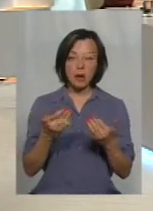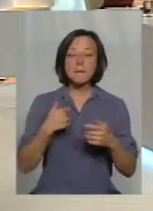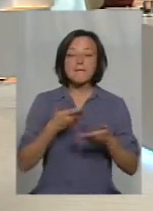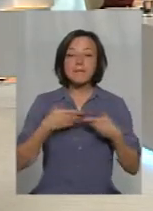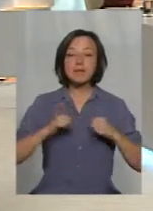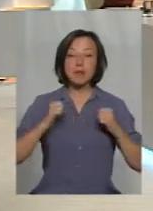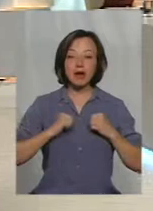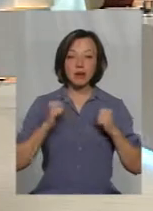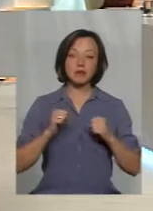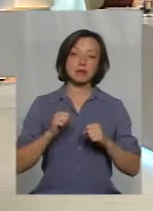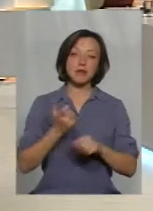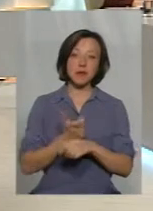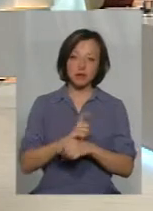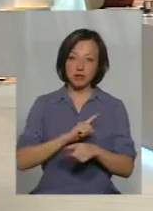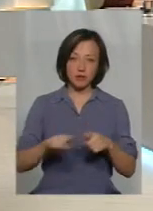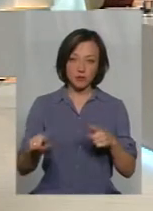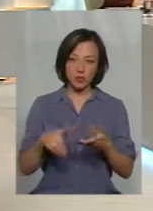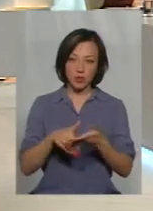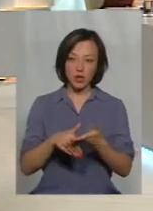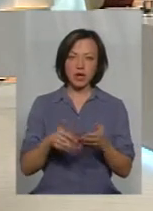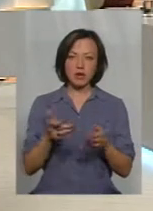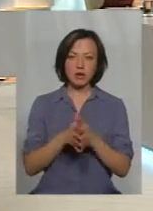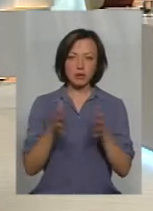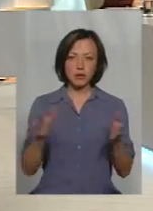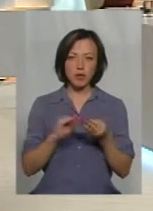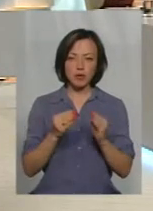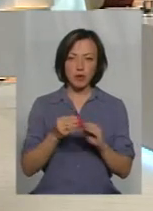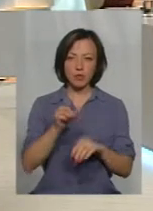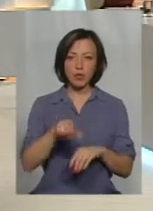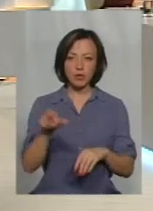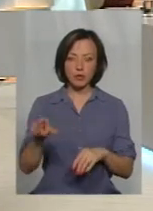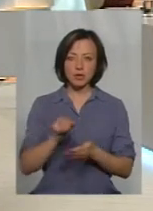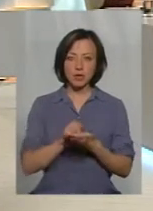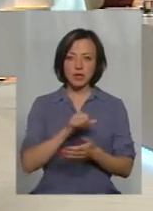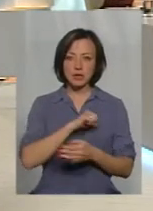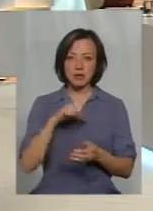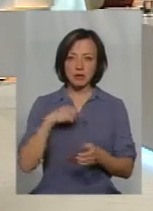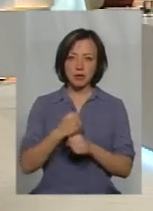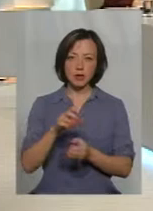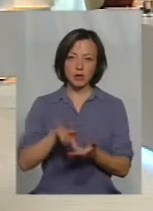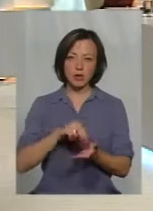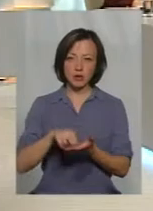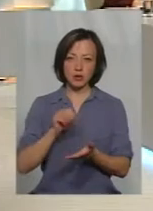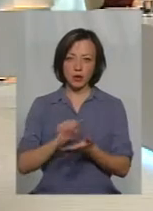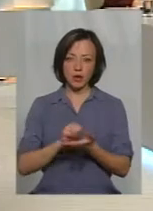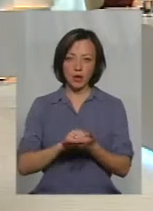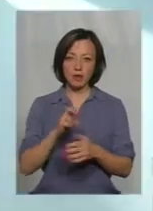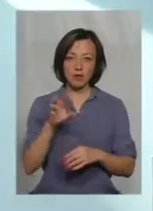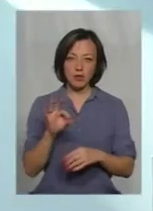швидко. Найбільше, звичайно, проблеми – те, що люди мають самі робити копії документів. Тому що